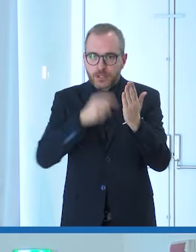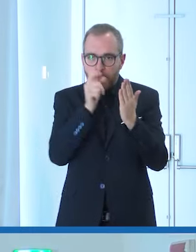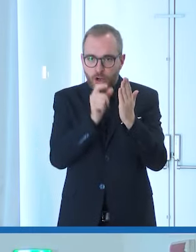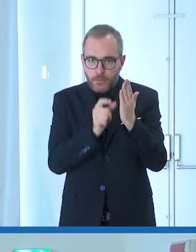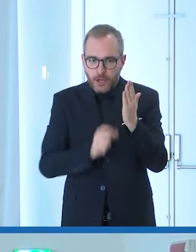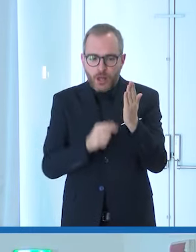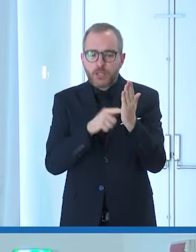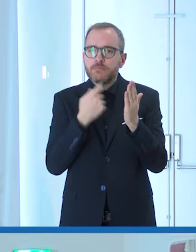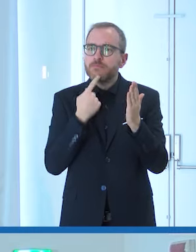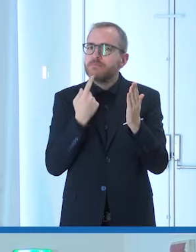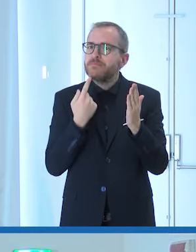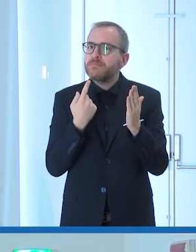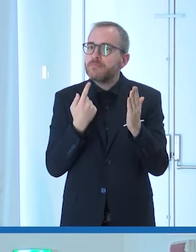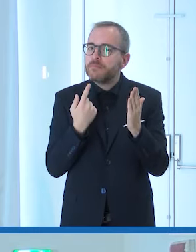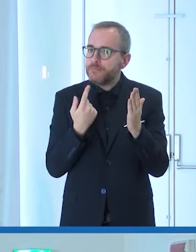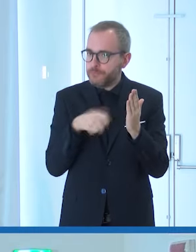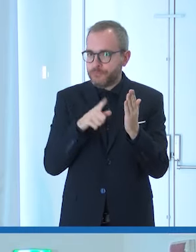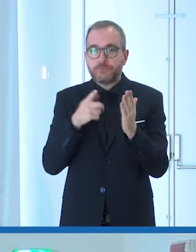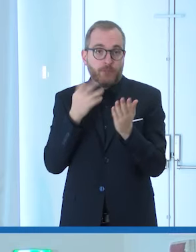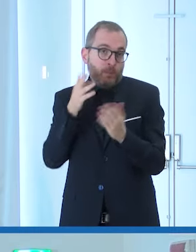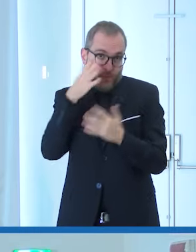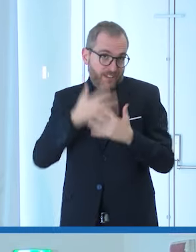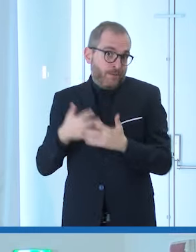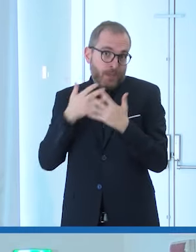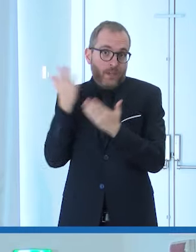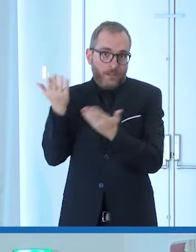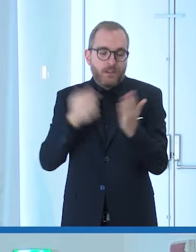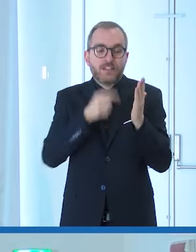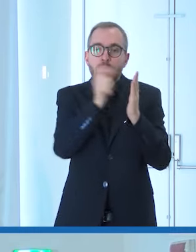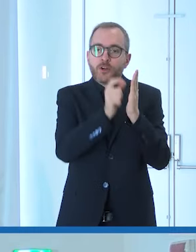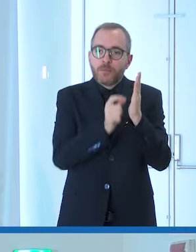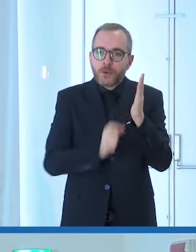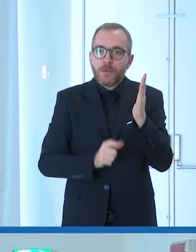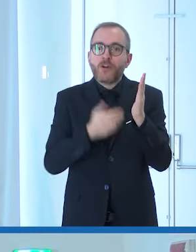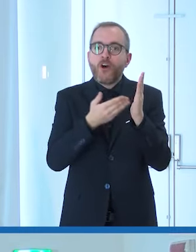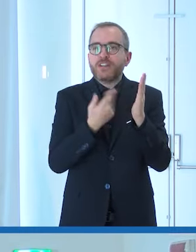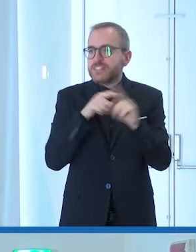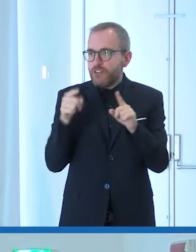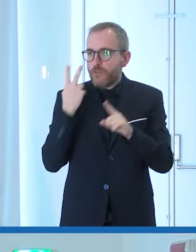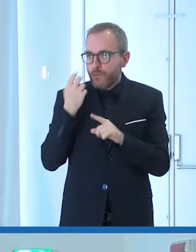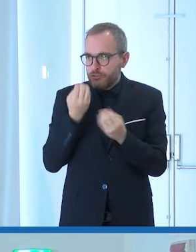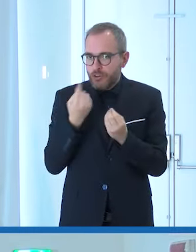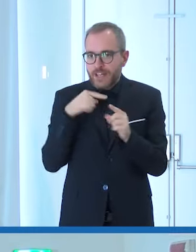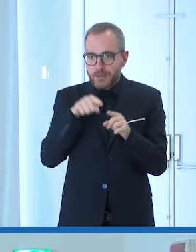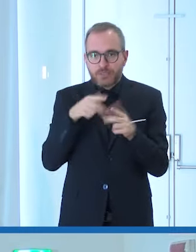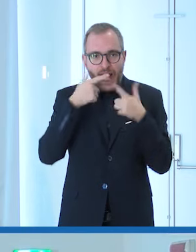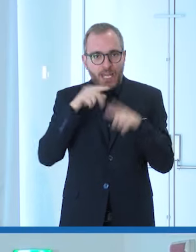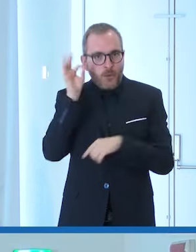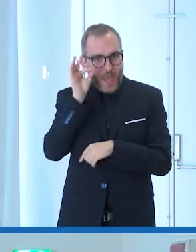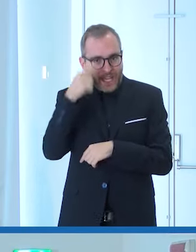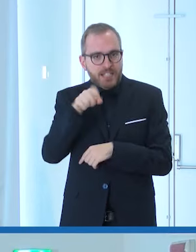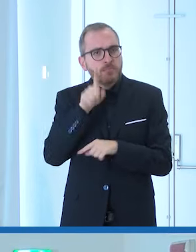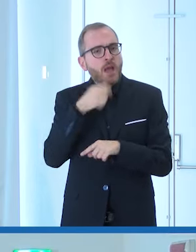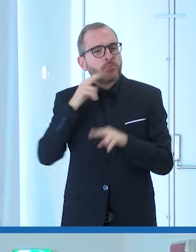National Center on Disability and Journal americano è un bellissimo glossario se volete cercarlo è in inglese ma si applica molto anche all